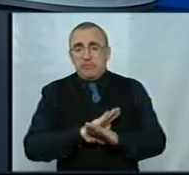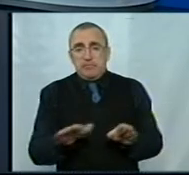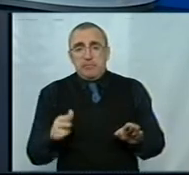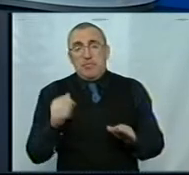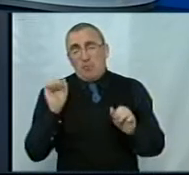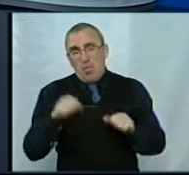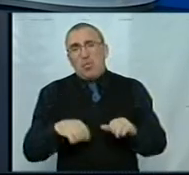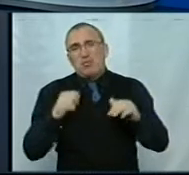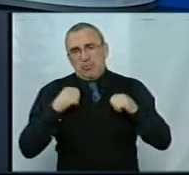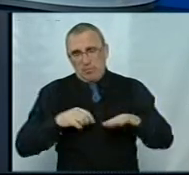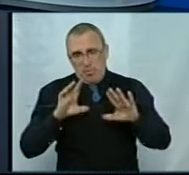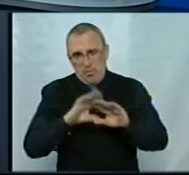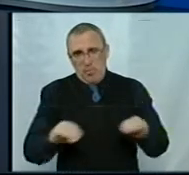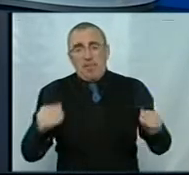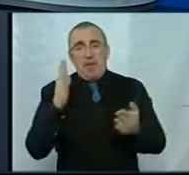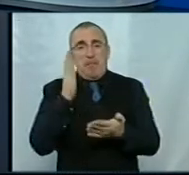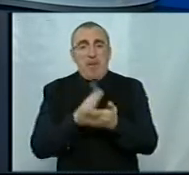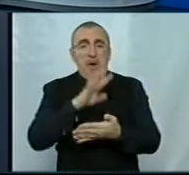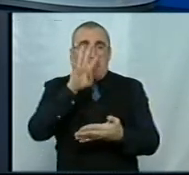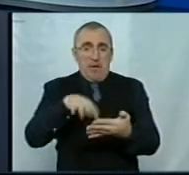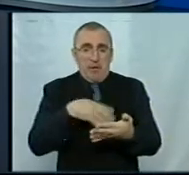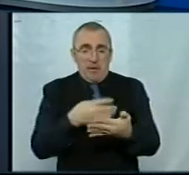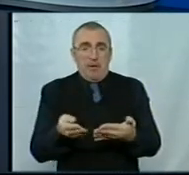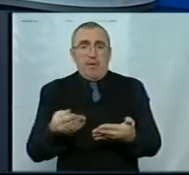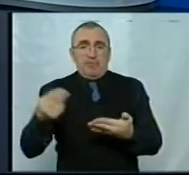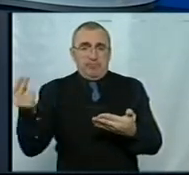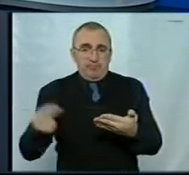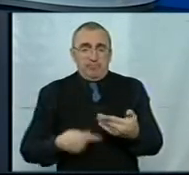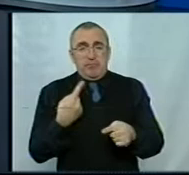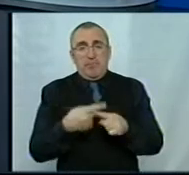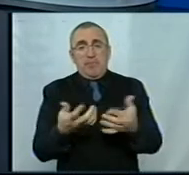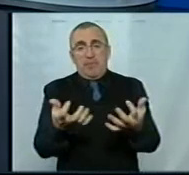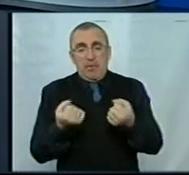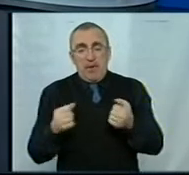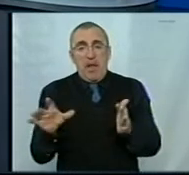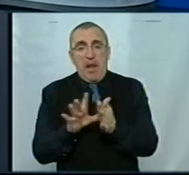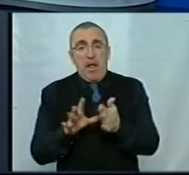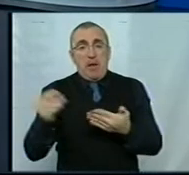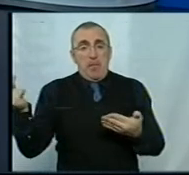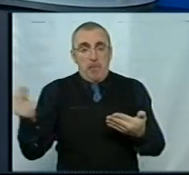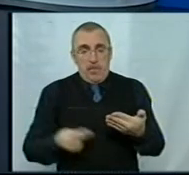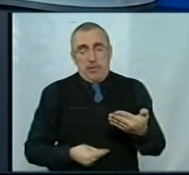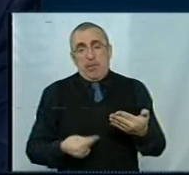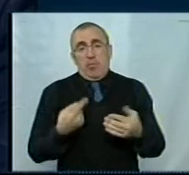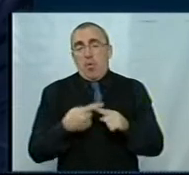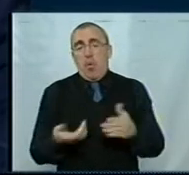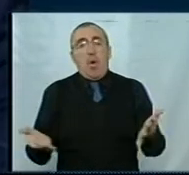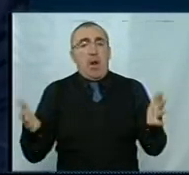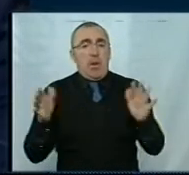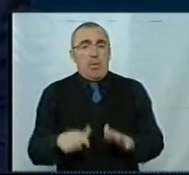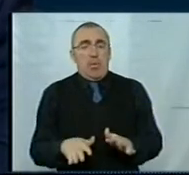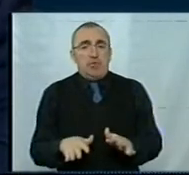зіспокоїти, оскільки ми бачимо графік заключення цих, отримання цих електронних підписів, ми бачимо, що лишилися